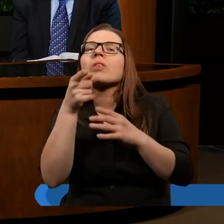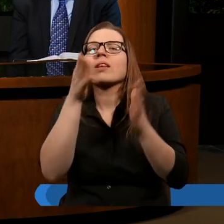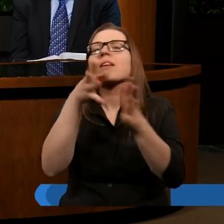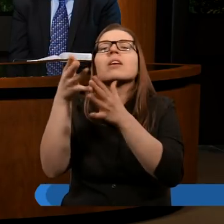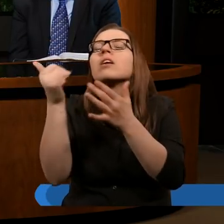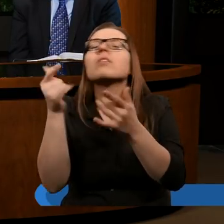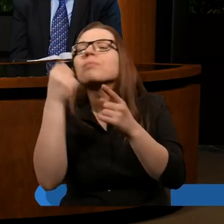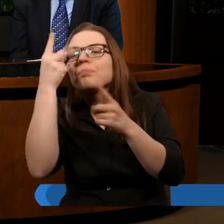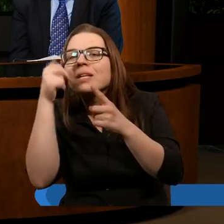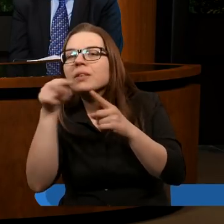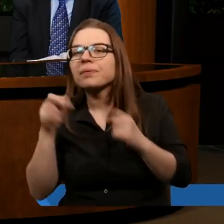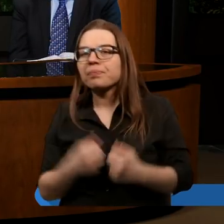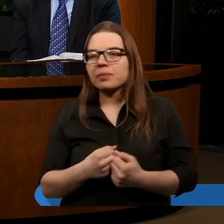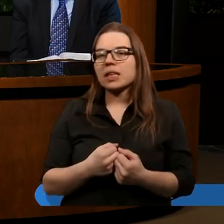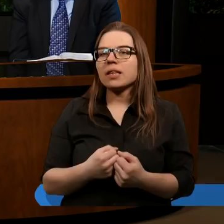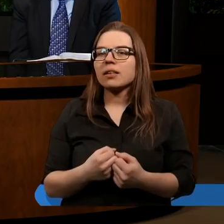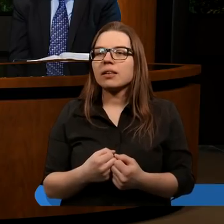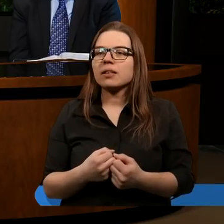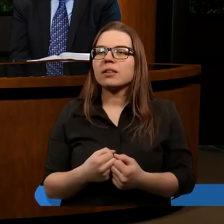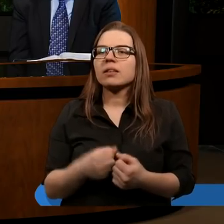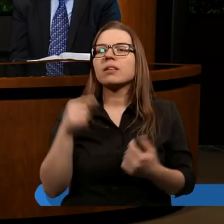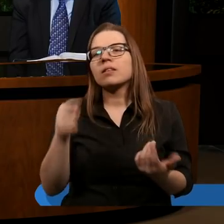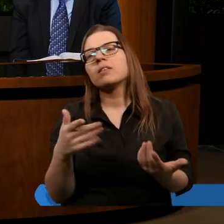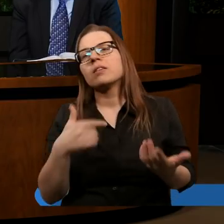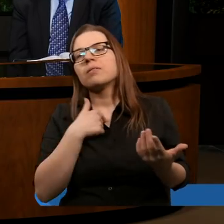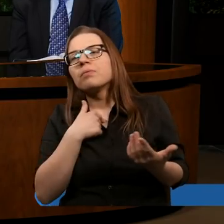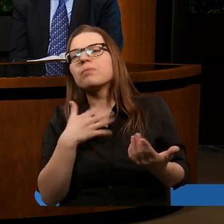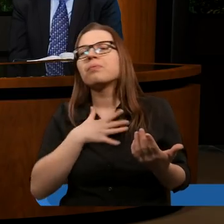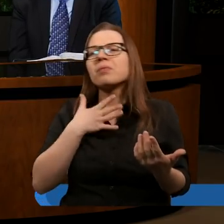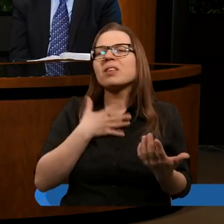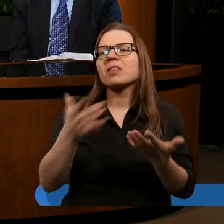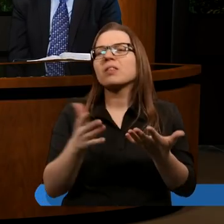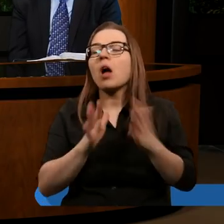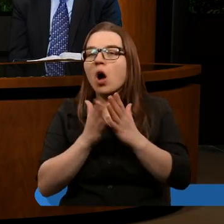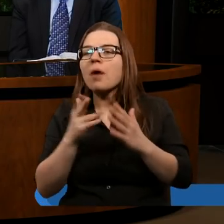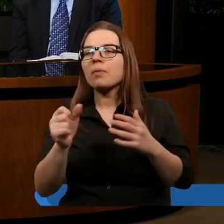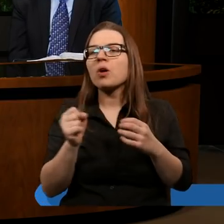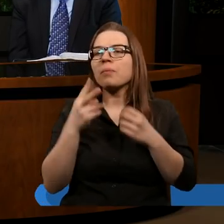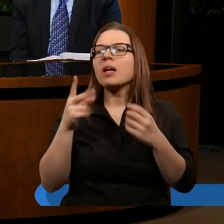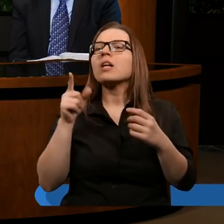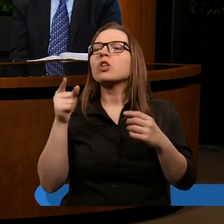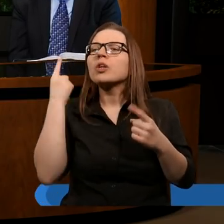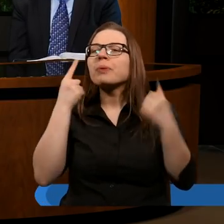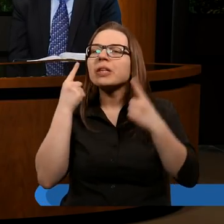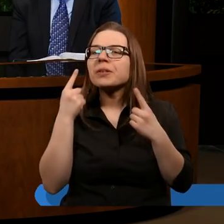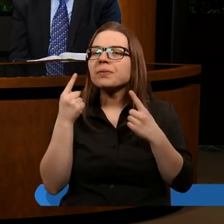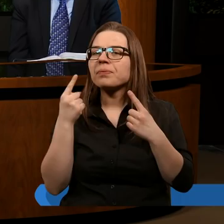w Apokalipce? Zresztą razem z Księgą Daniela uważam, że